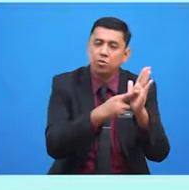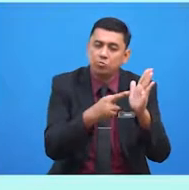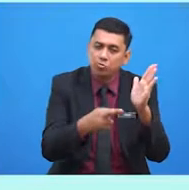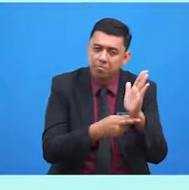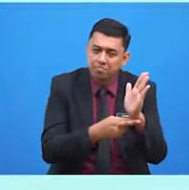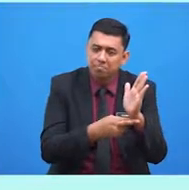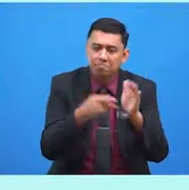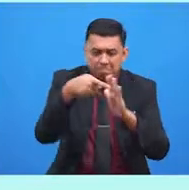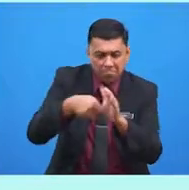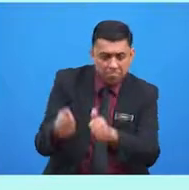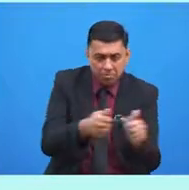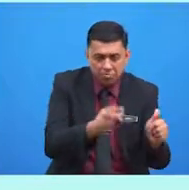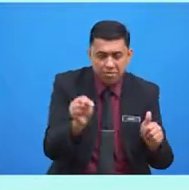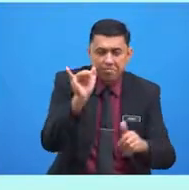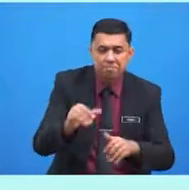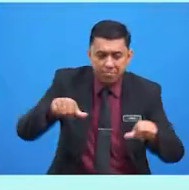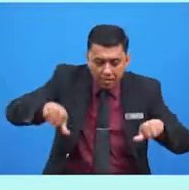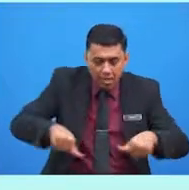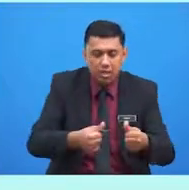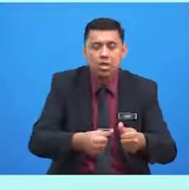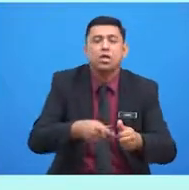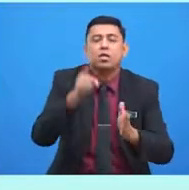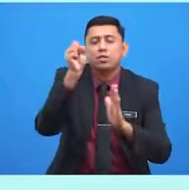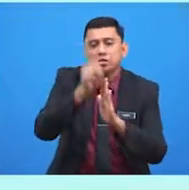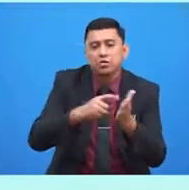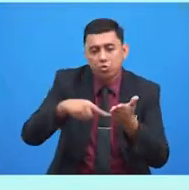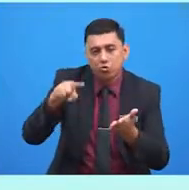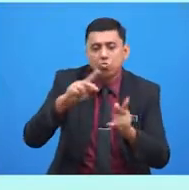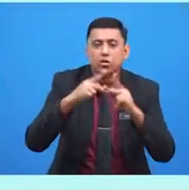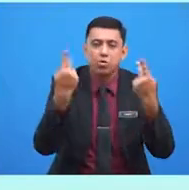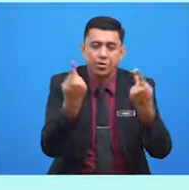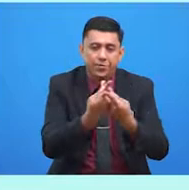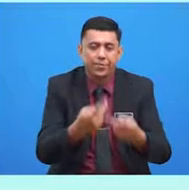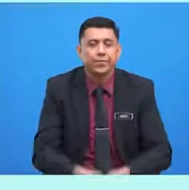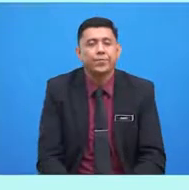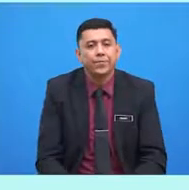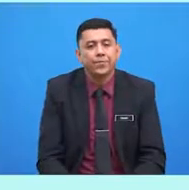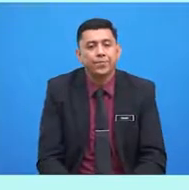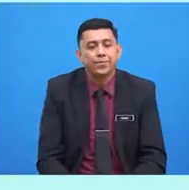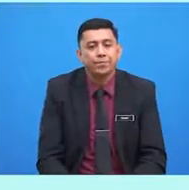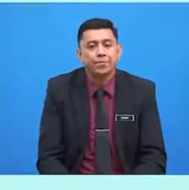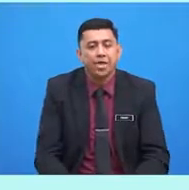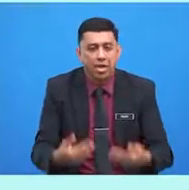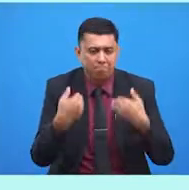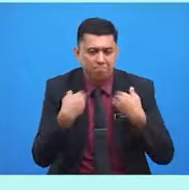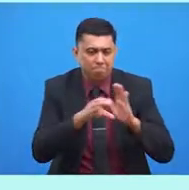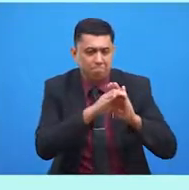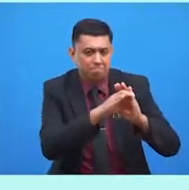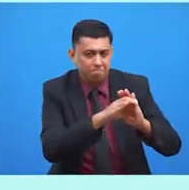diamalkan dalam sesuatu keluarga. Contoh peraturan dalam keluarga adalah